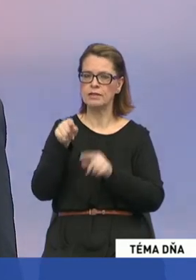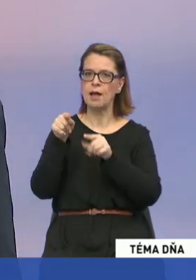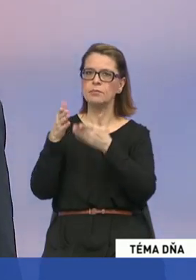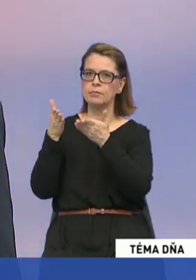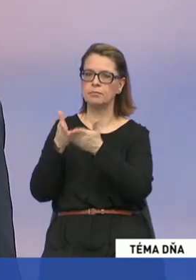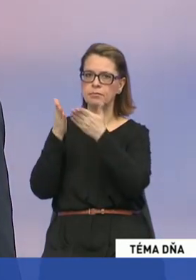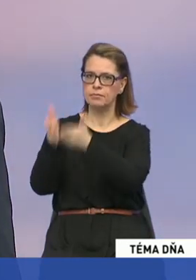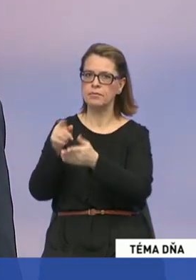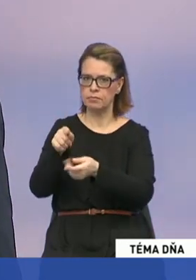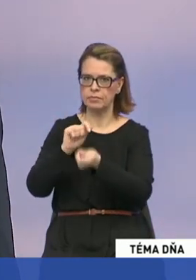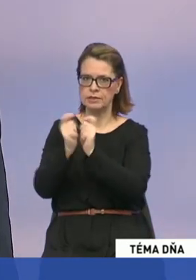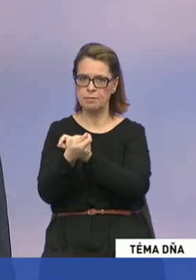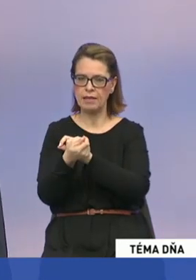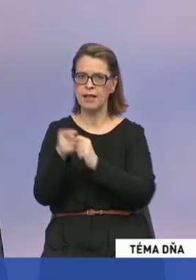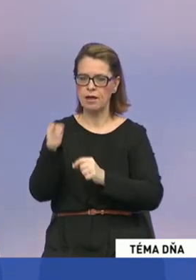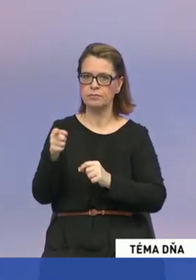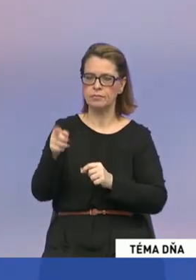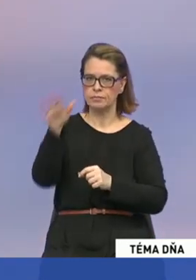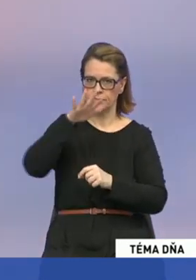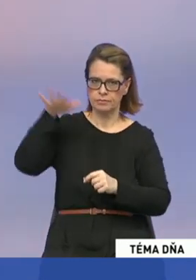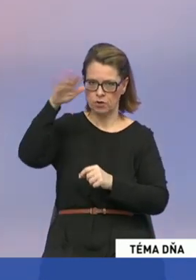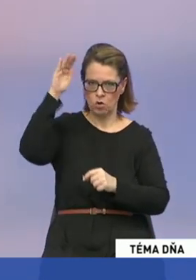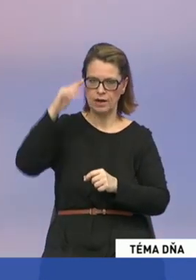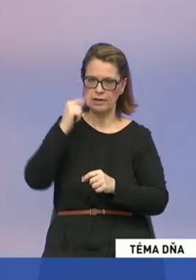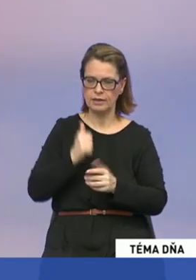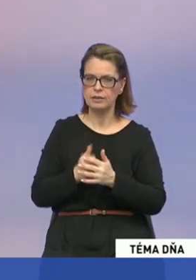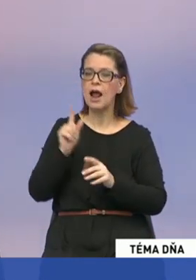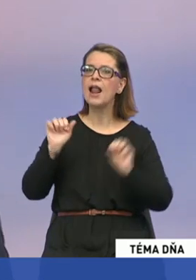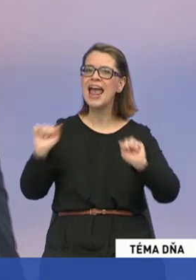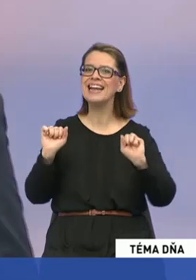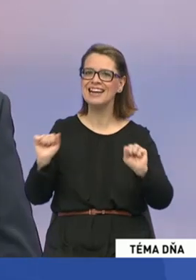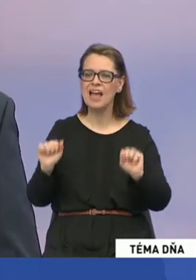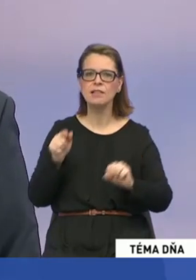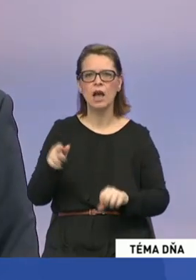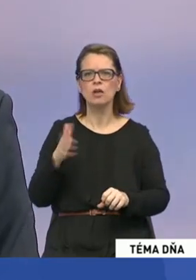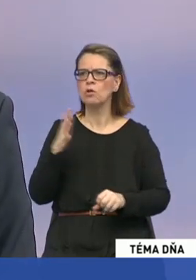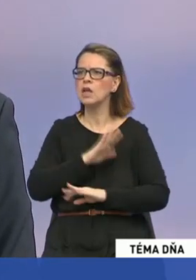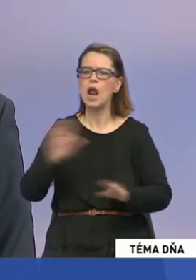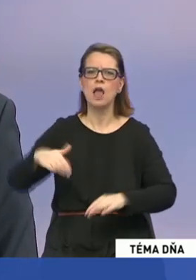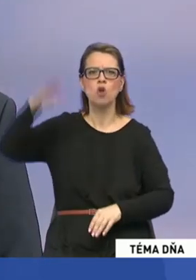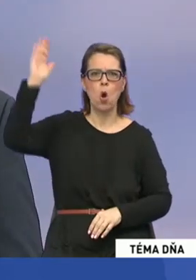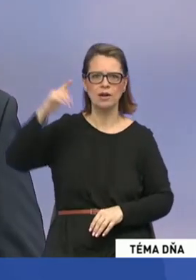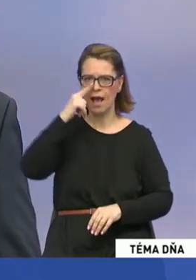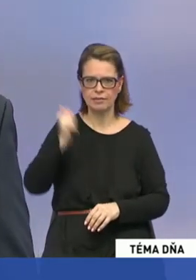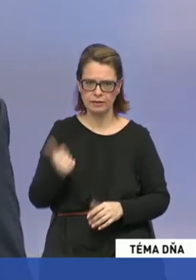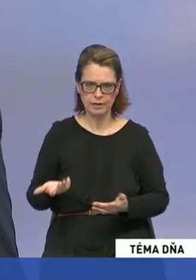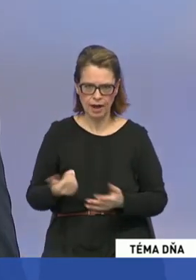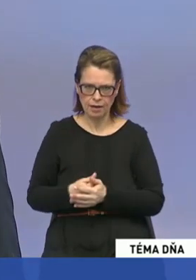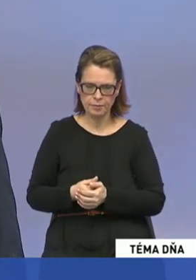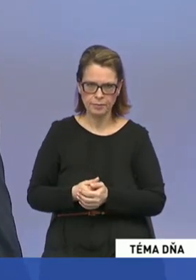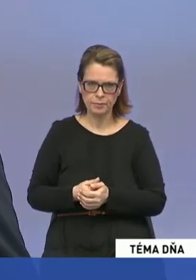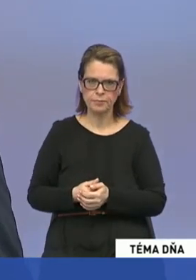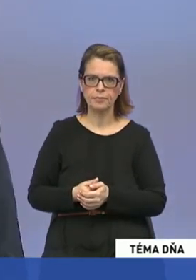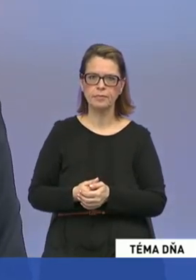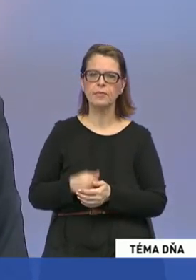na túto transformaciu regionu pôjdu. Ale tá energetika toho nie je iba Horná Nitra, napriek tomu, že toto bolo